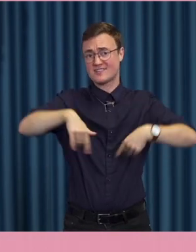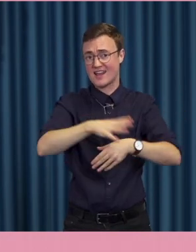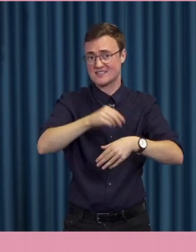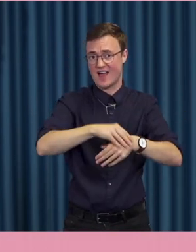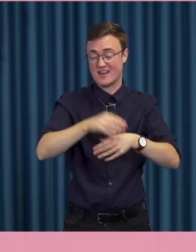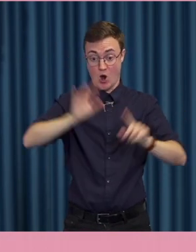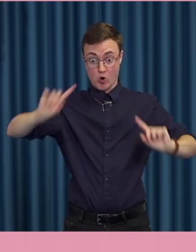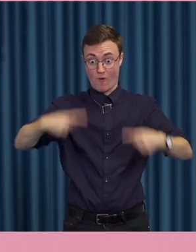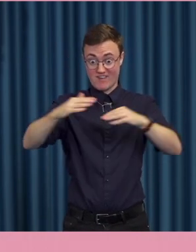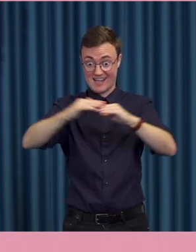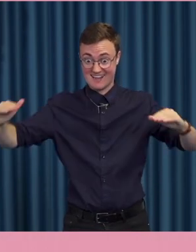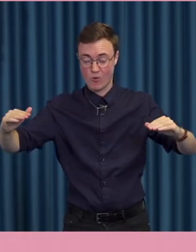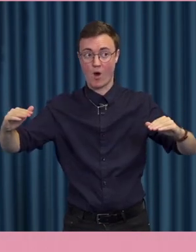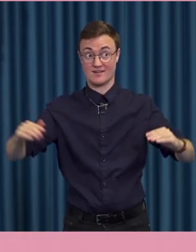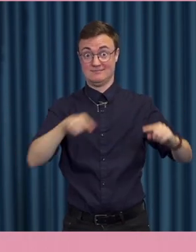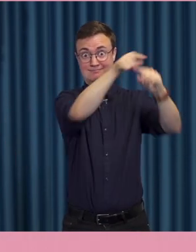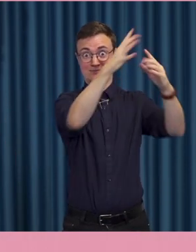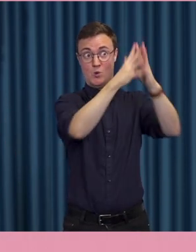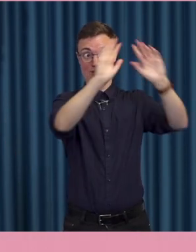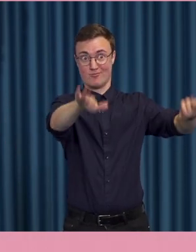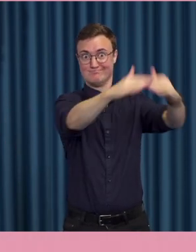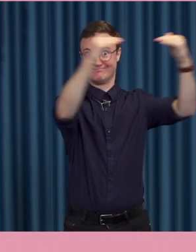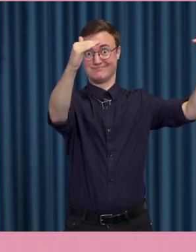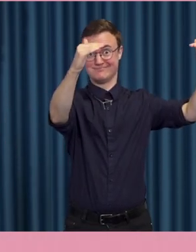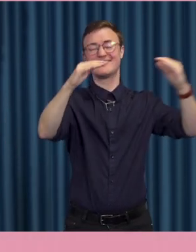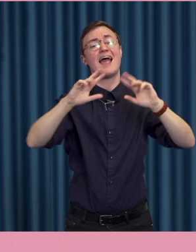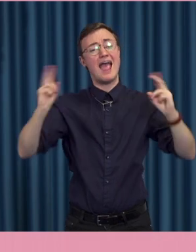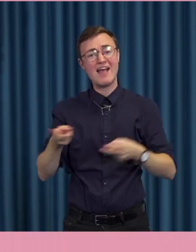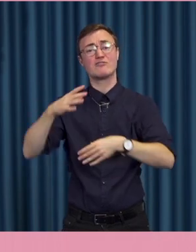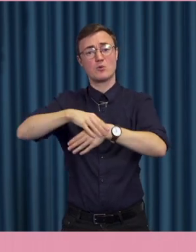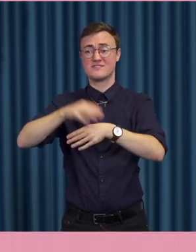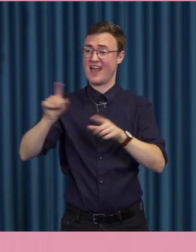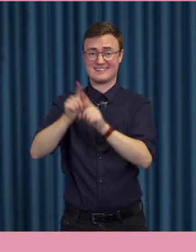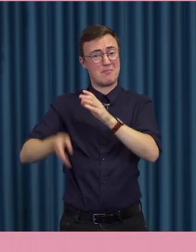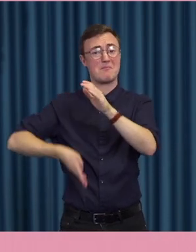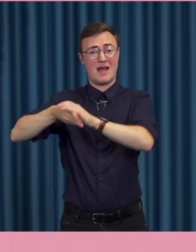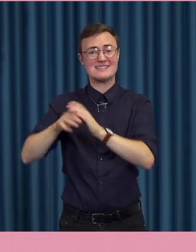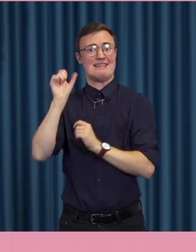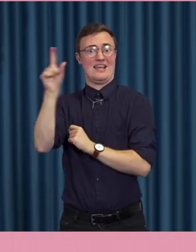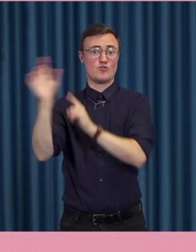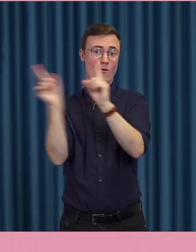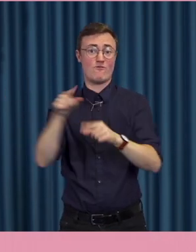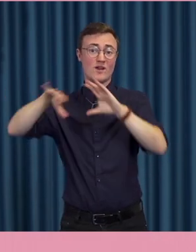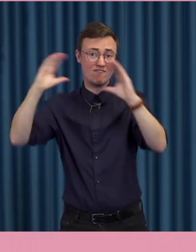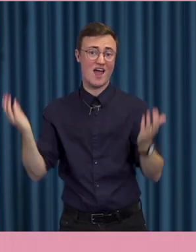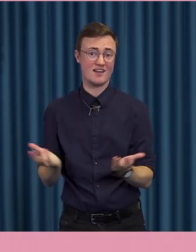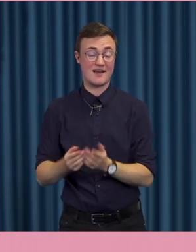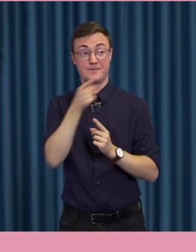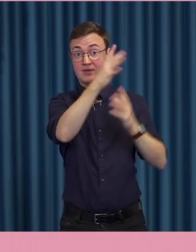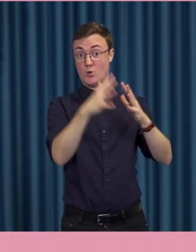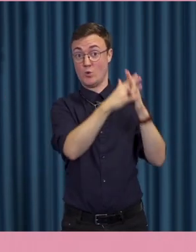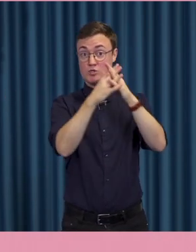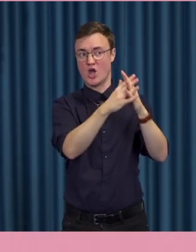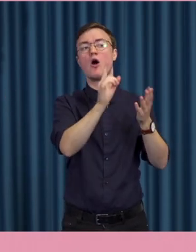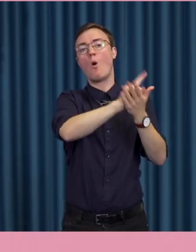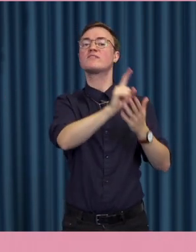långt ifrån amerikanska nivåer, trots att svenskarna är ett av världens mest digitaliserade folk. I USA, som ofta används som